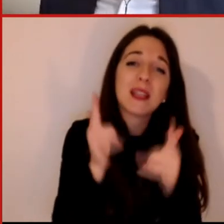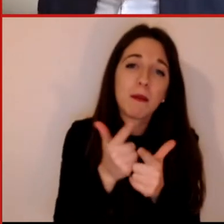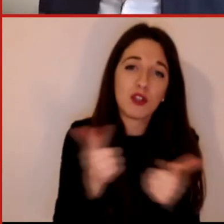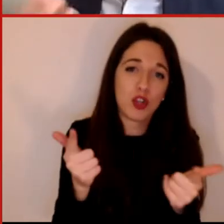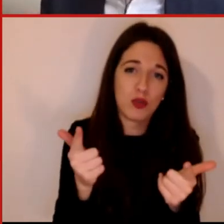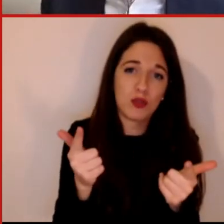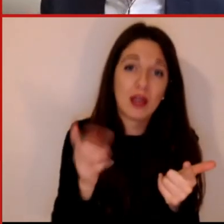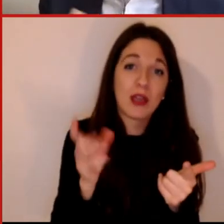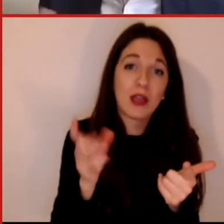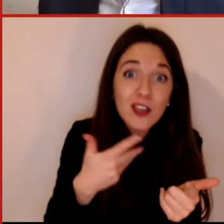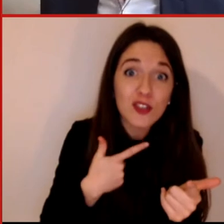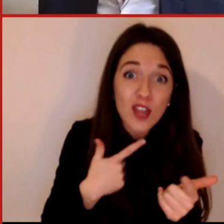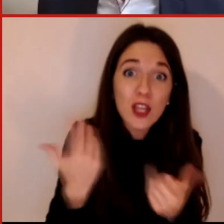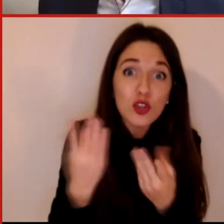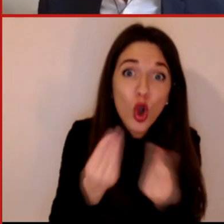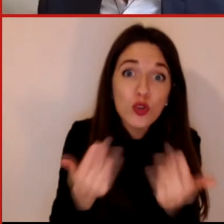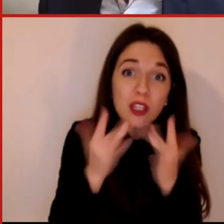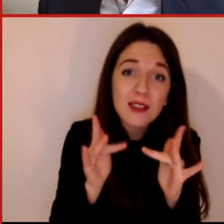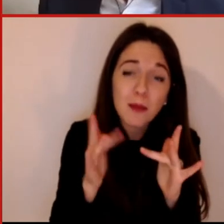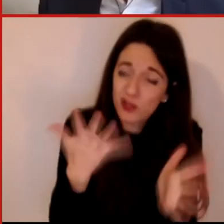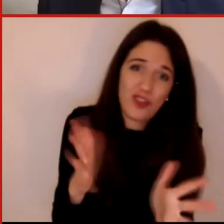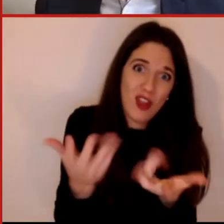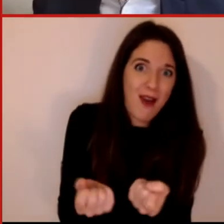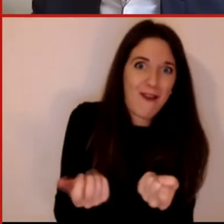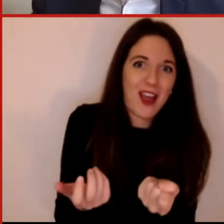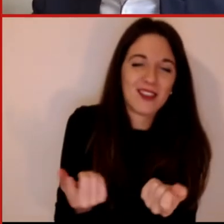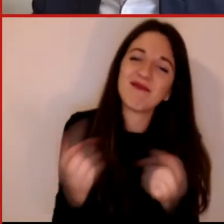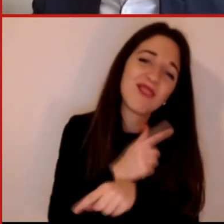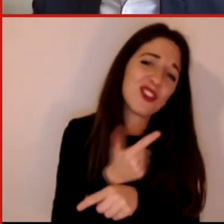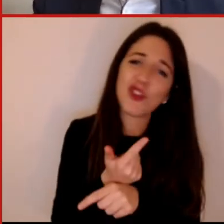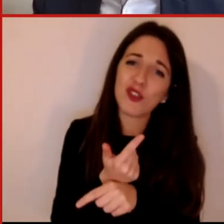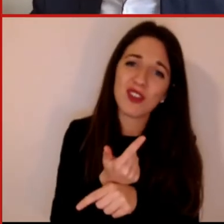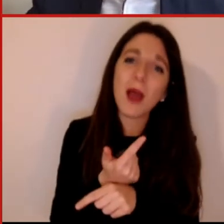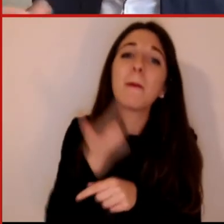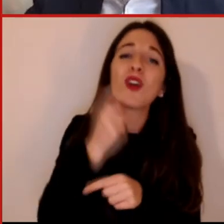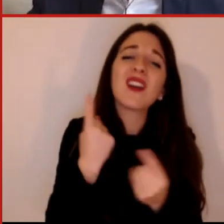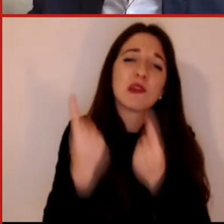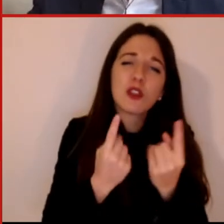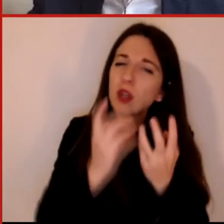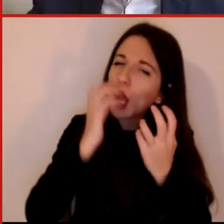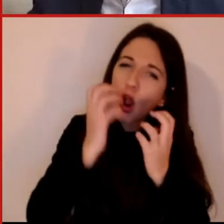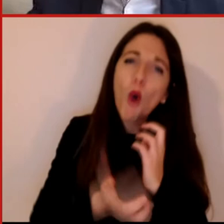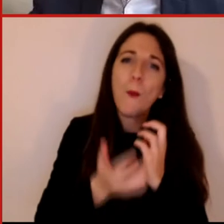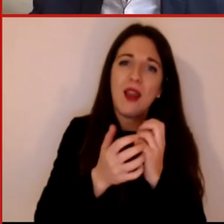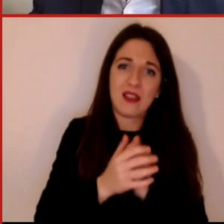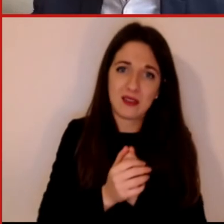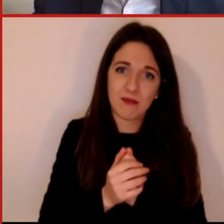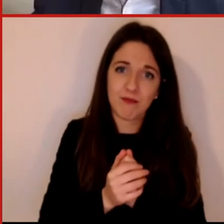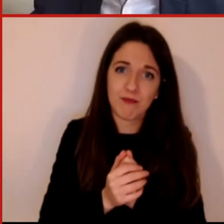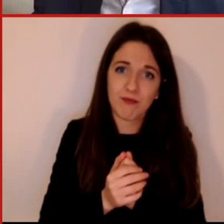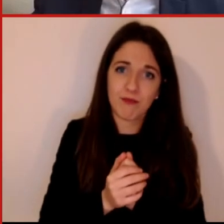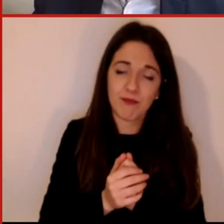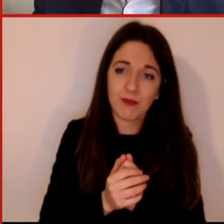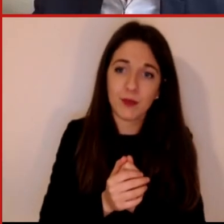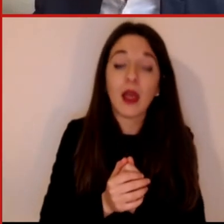L'altra cosa importante, dati e modelli non decidono e questa è una cosa importante proprio da leggere soprattutto anche in chiave di un'organizzazione